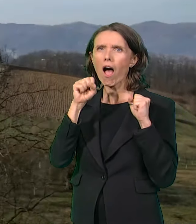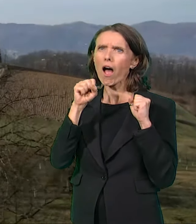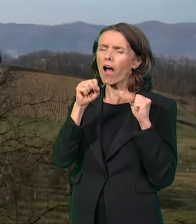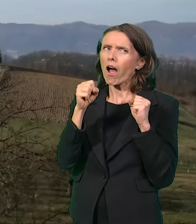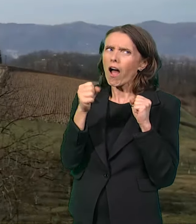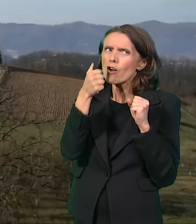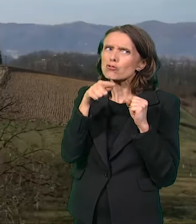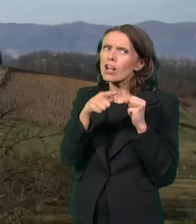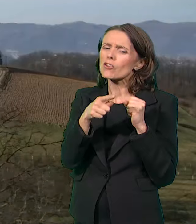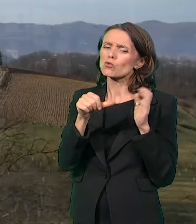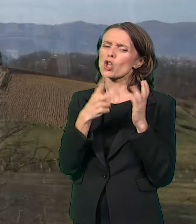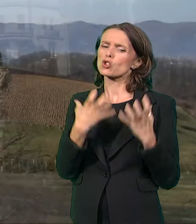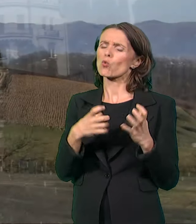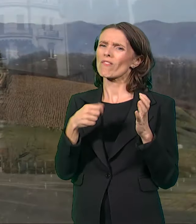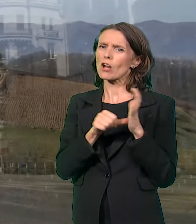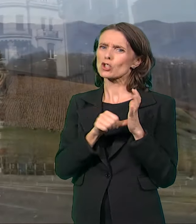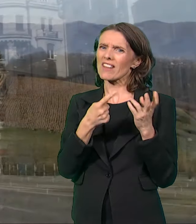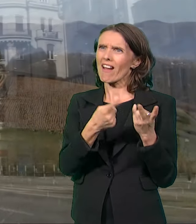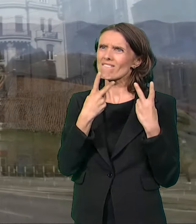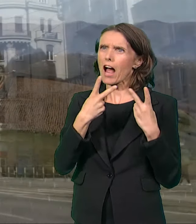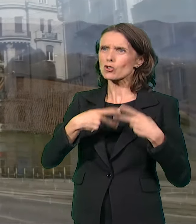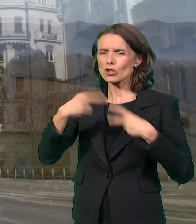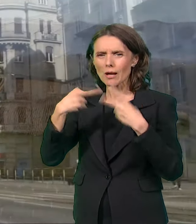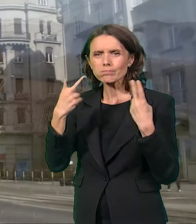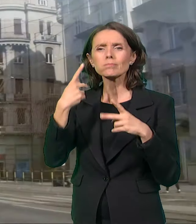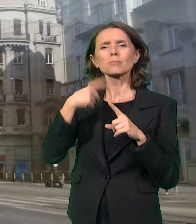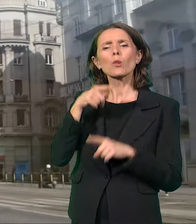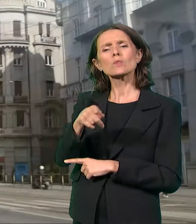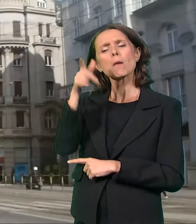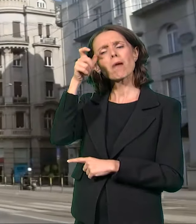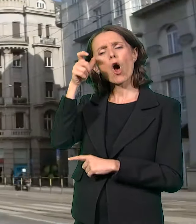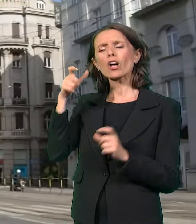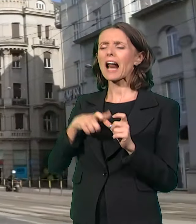donesu Srbiji i koliko Beogradu i Sava Mali treba hotel.